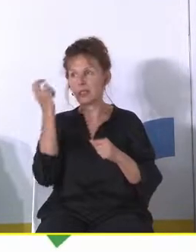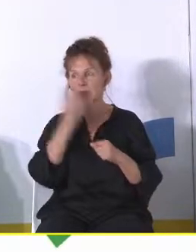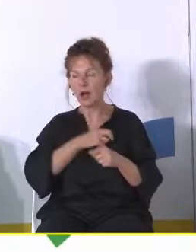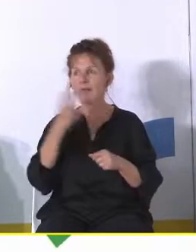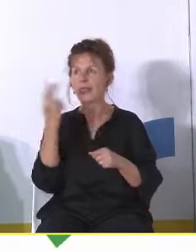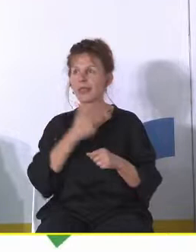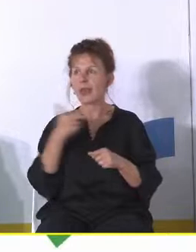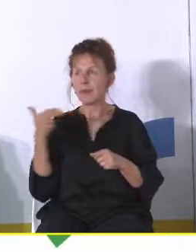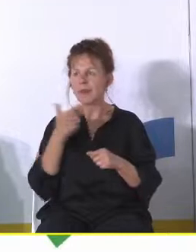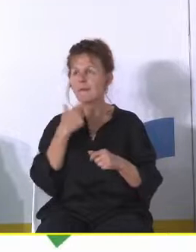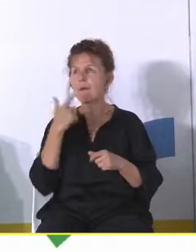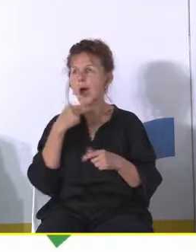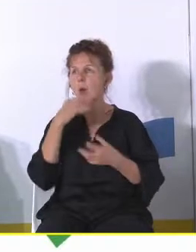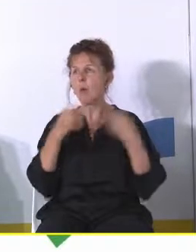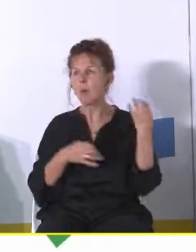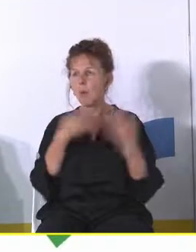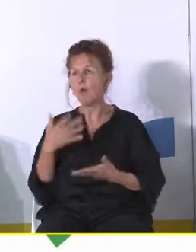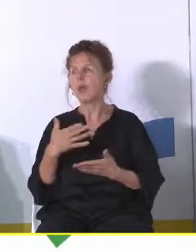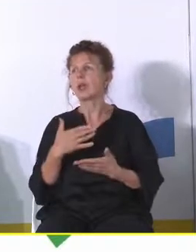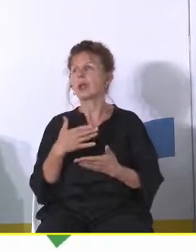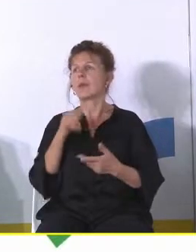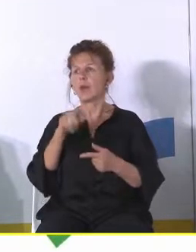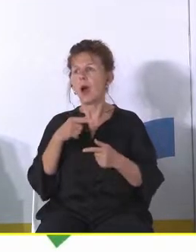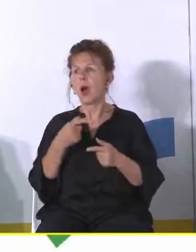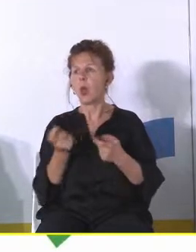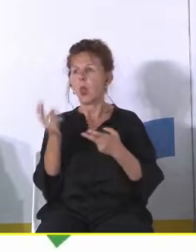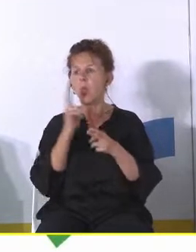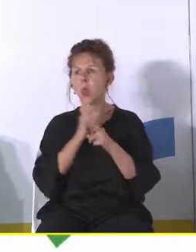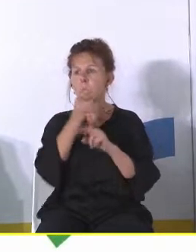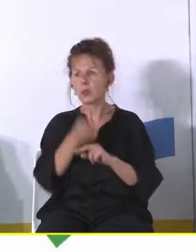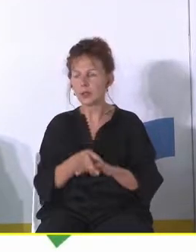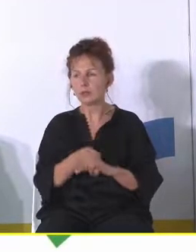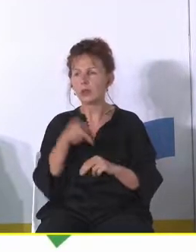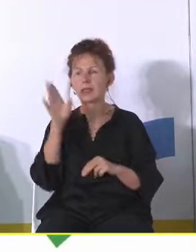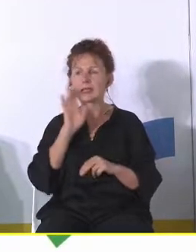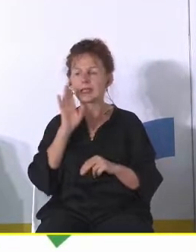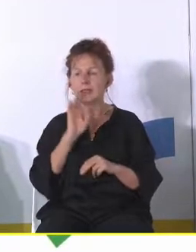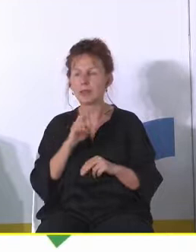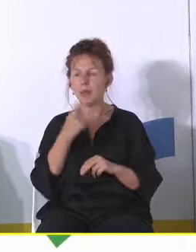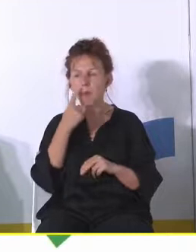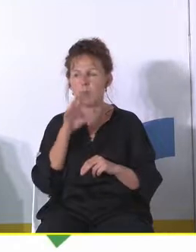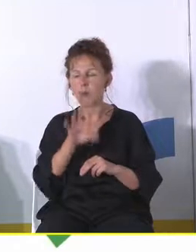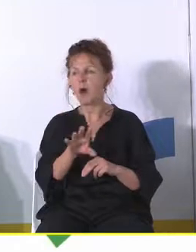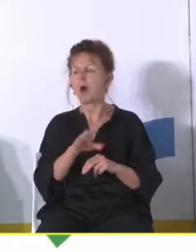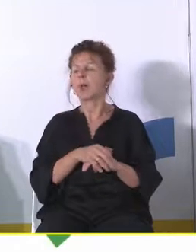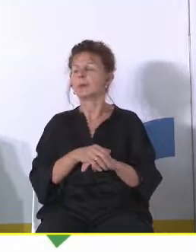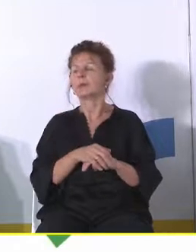temat o którym się mało mówi ta dostępność to też gdzieś gdzie niegdzie wychodzi dostępność właśnie